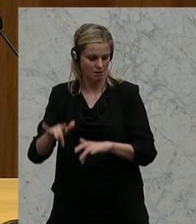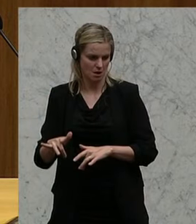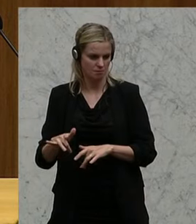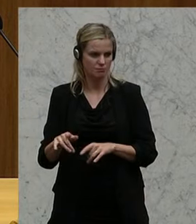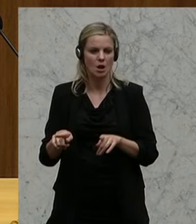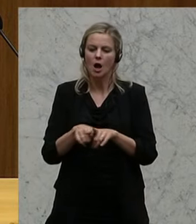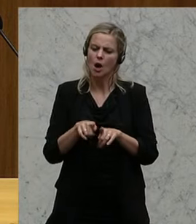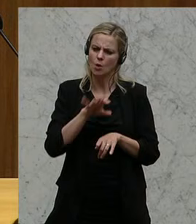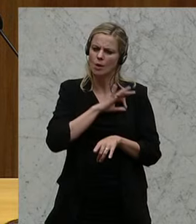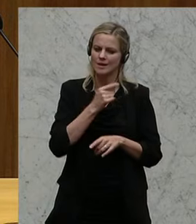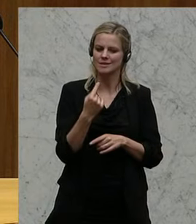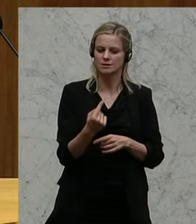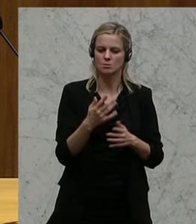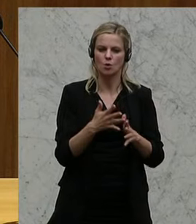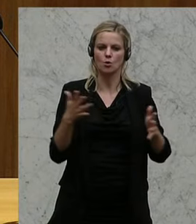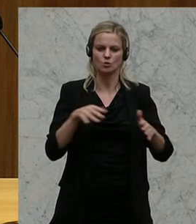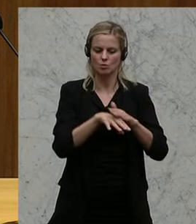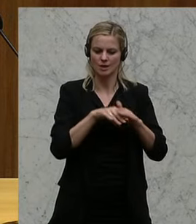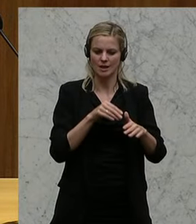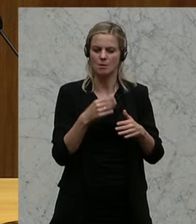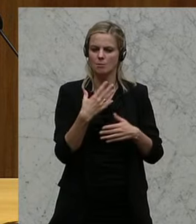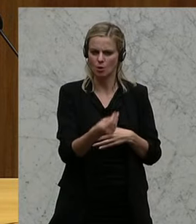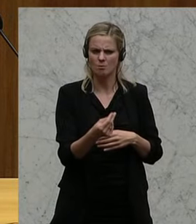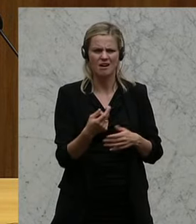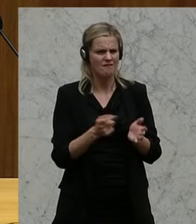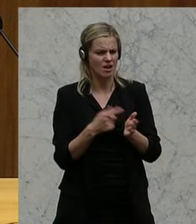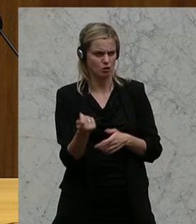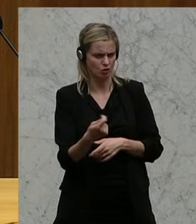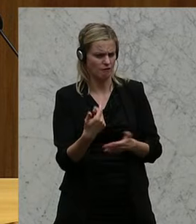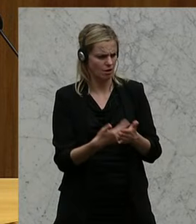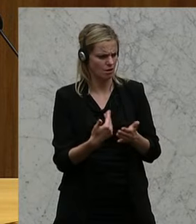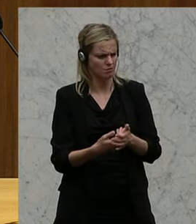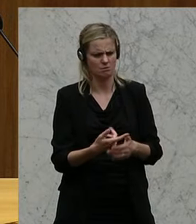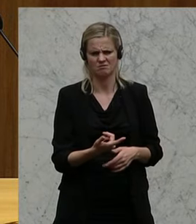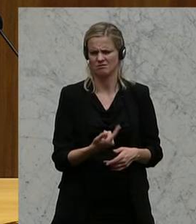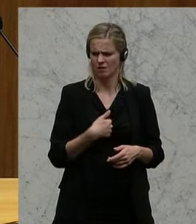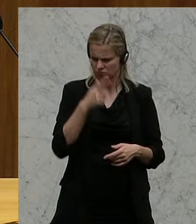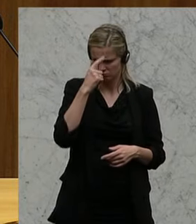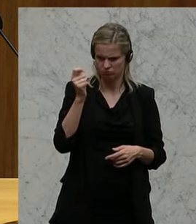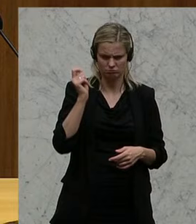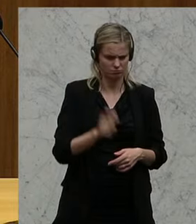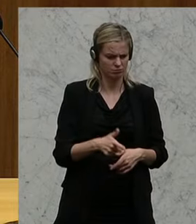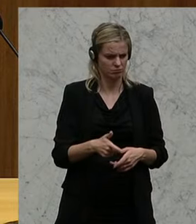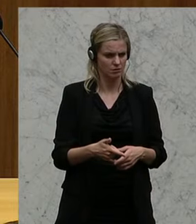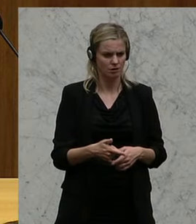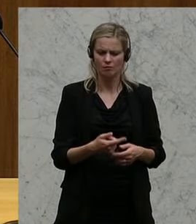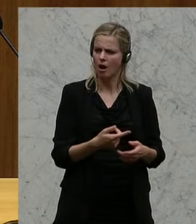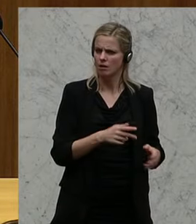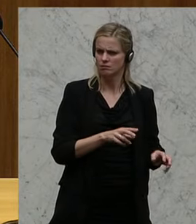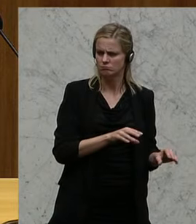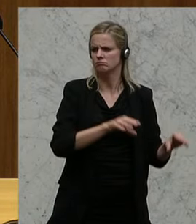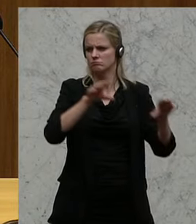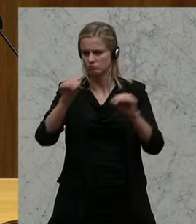auch ein großer Unternehmer in Wien, hat die erste Strafe bekommen wegen irgendwas und hat dann gesagt, jetzt haue ich den Hut drauf, ich gehe in die Slowakei.